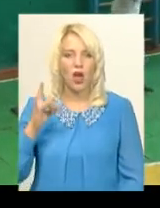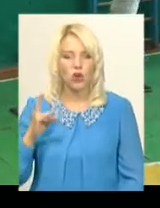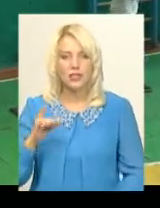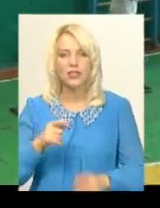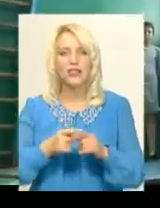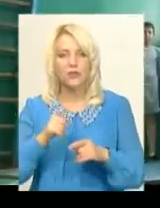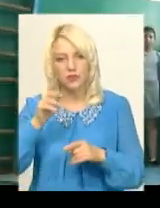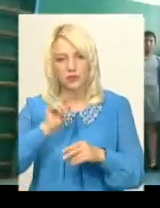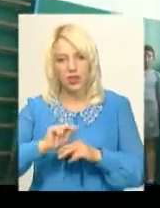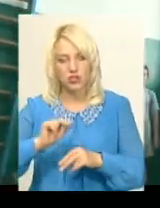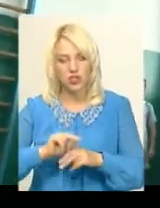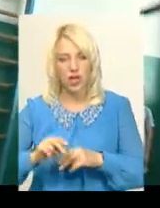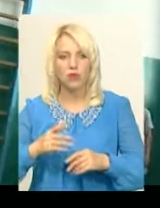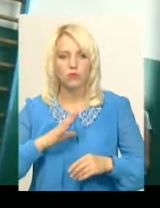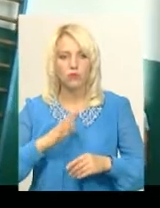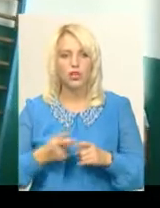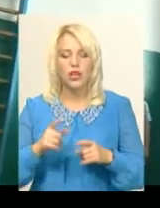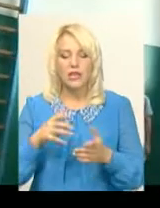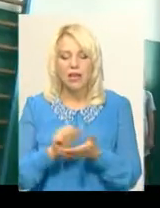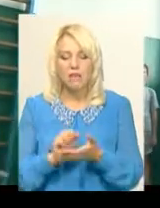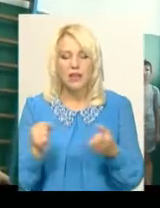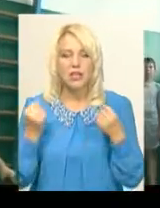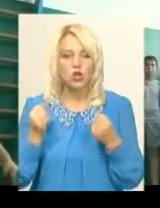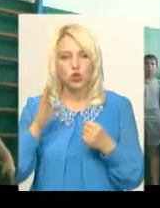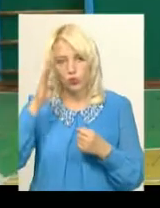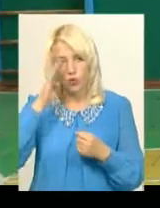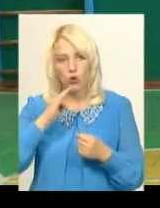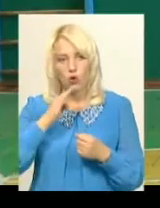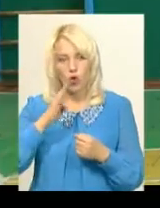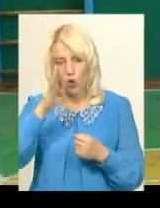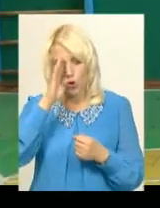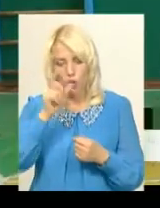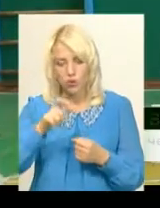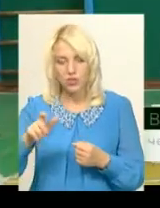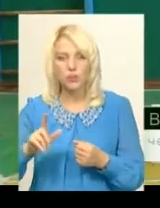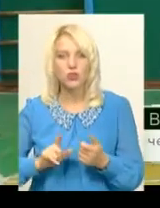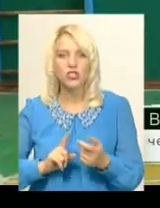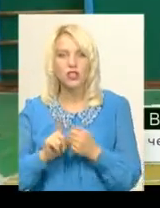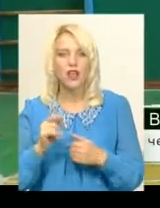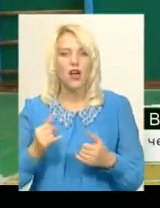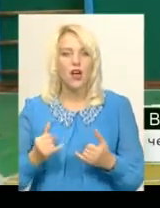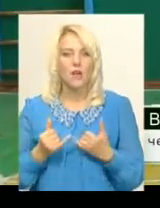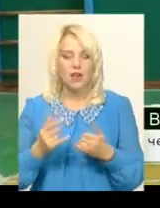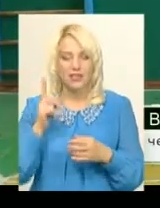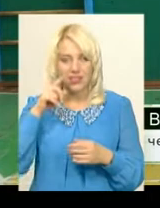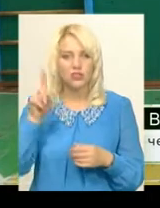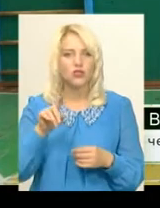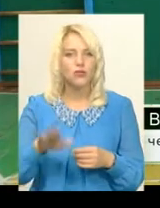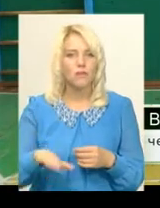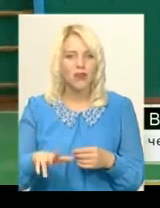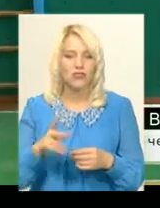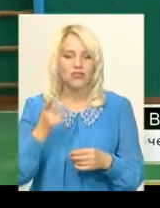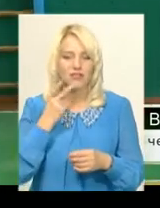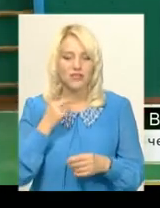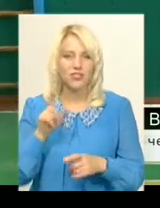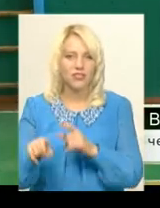каже, і сам почав займатися спортом, аби старші хлопчаки почали його поважати. Обично меншого всі штуркають, всі товчуть і